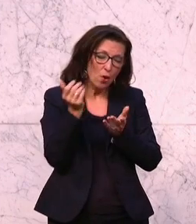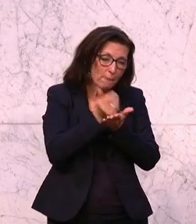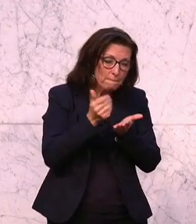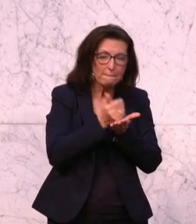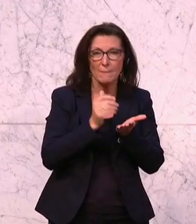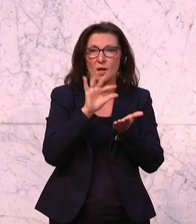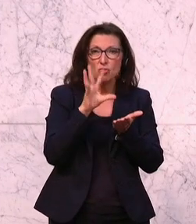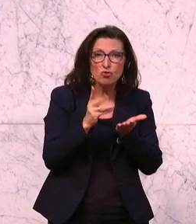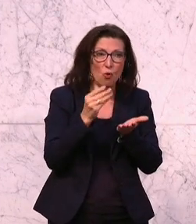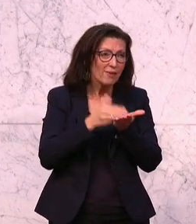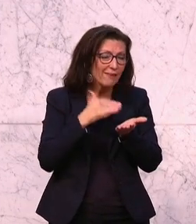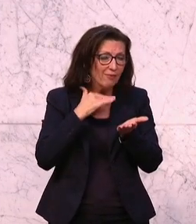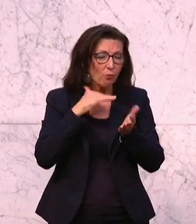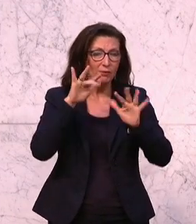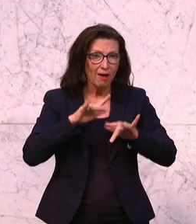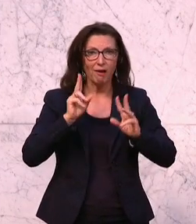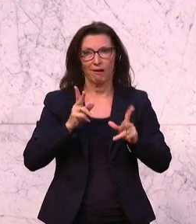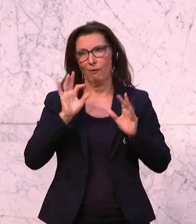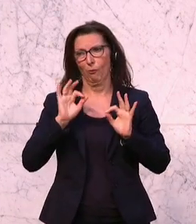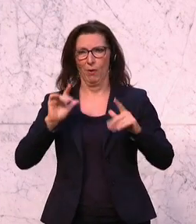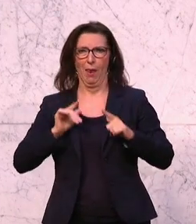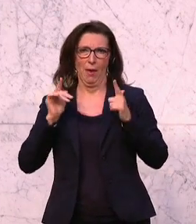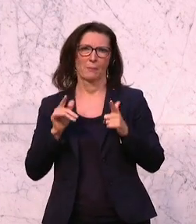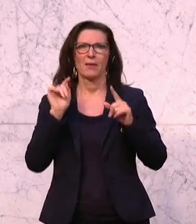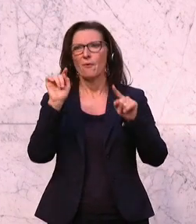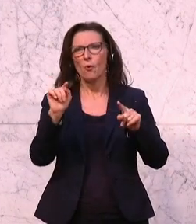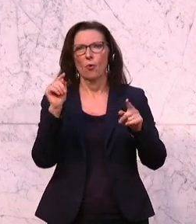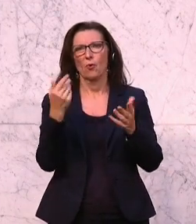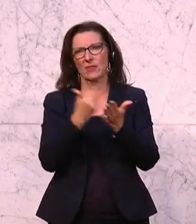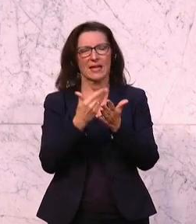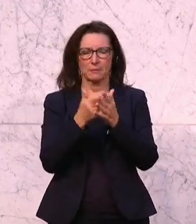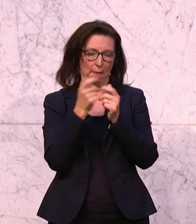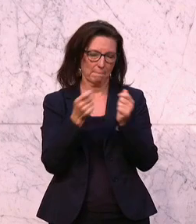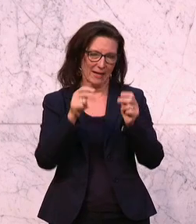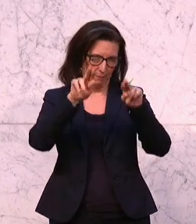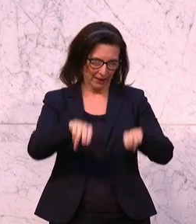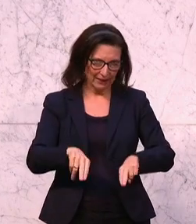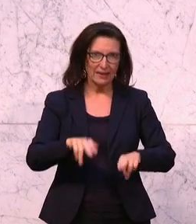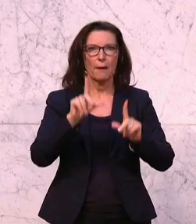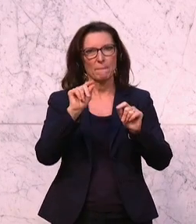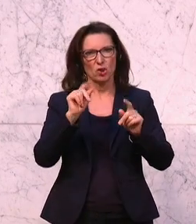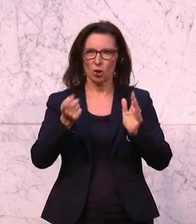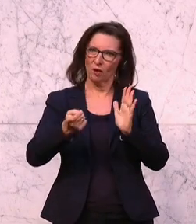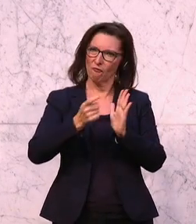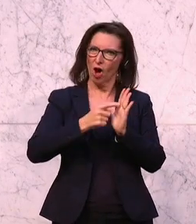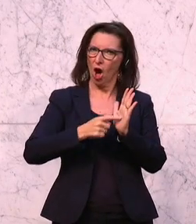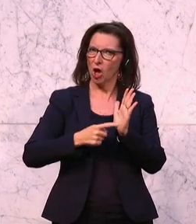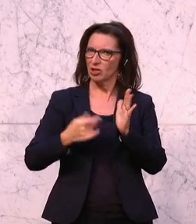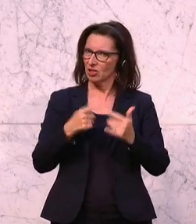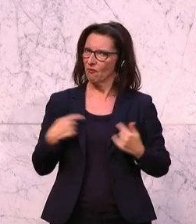haben, von dem sie leben können. Und in dieser Hinsicht, glaube ich, ist das eine richtige Maßnahme, weil damit schaffen wir die Voraussetzung dafür.